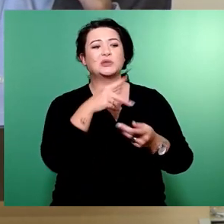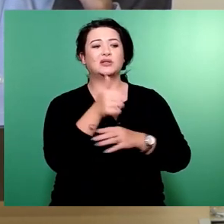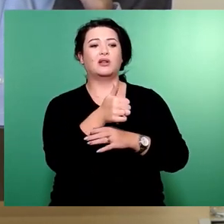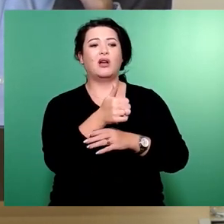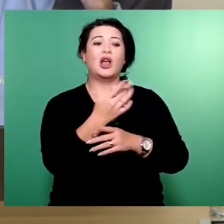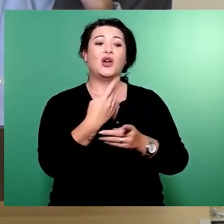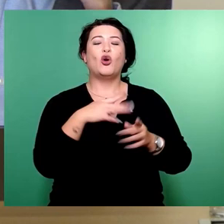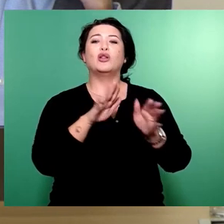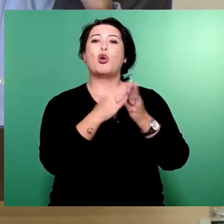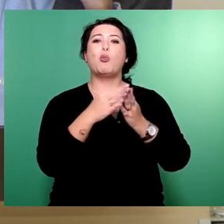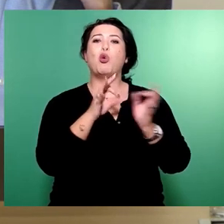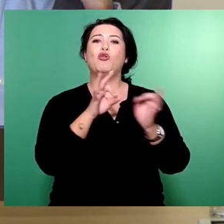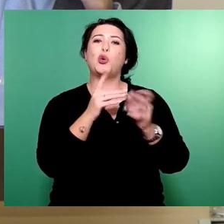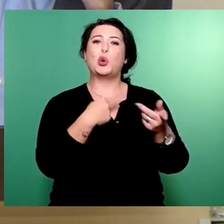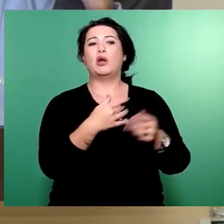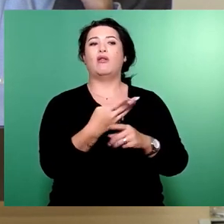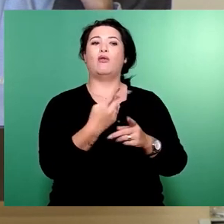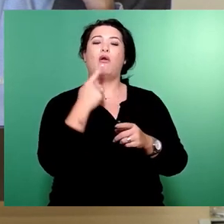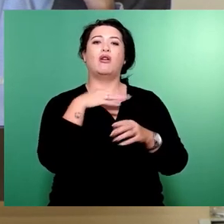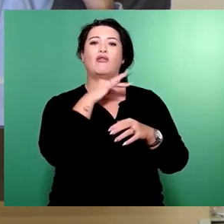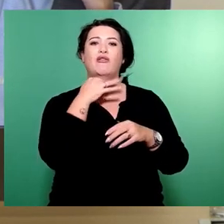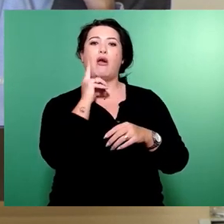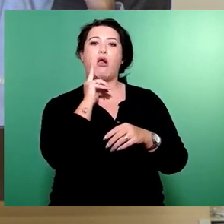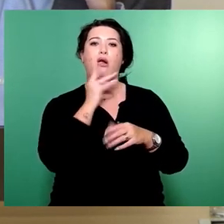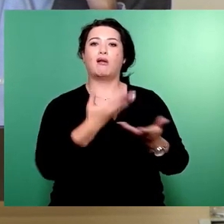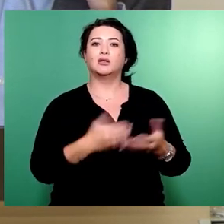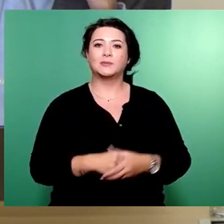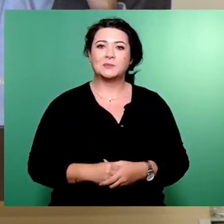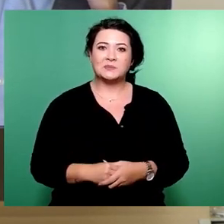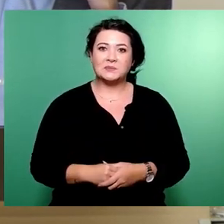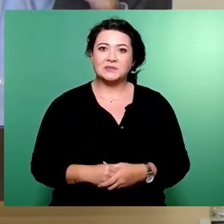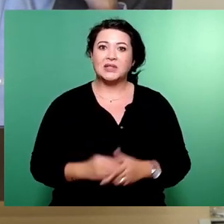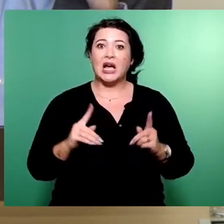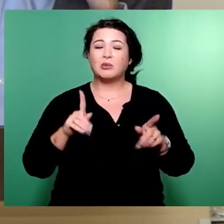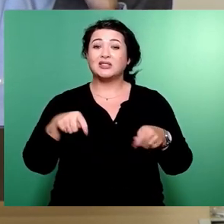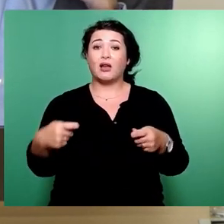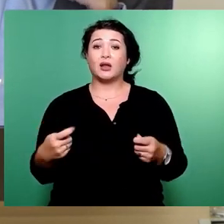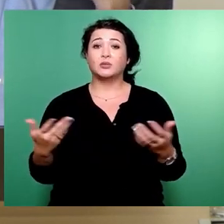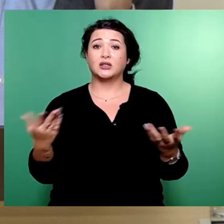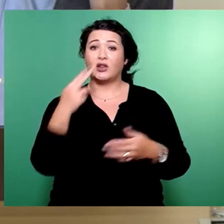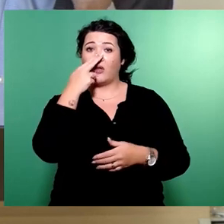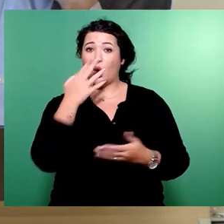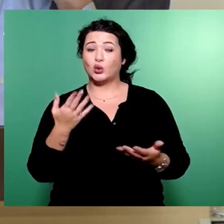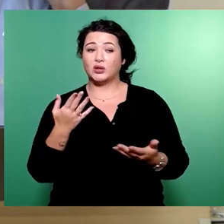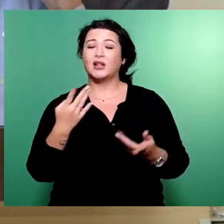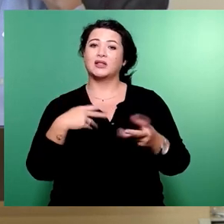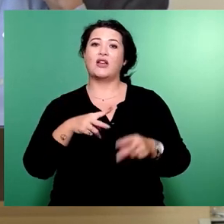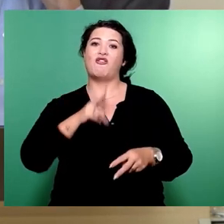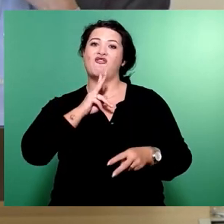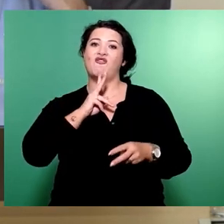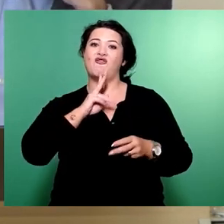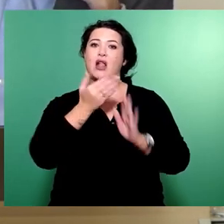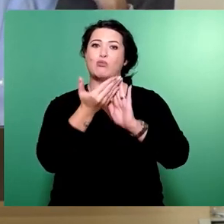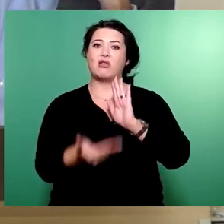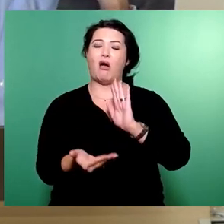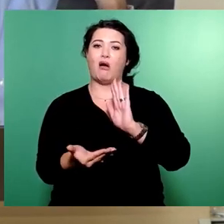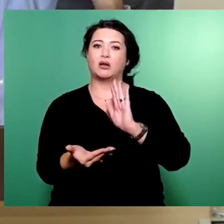Der interfraktionelle Änderungsantrag führt im Ergebnis zu einem Fehlbetrag im Zahlungsmittelsaldo als